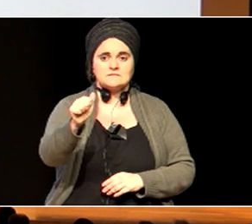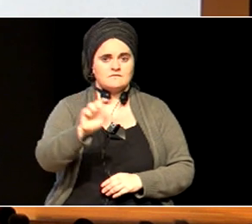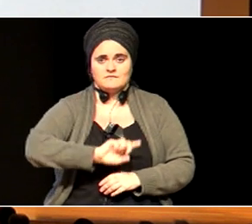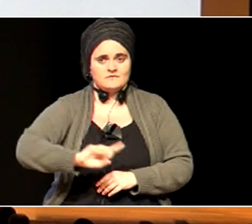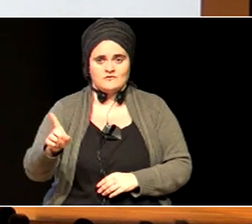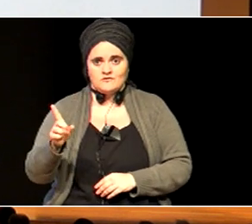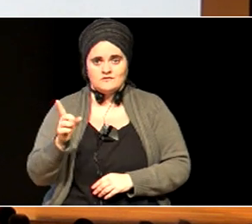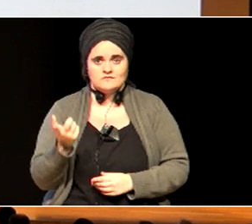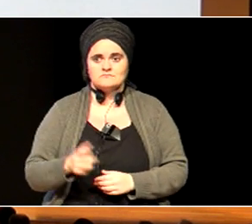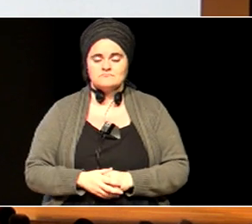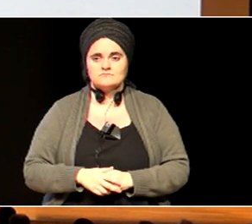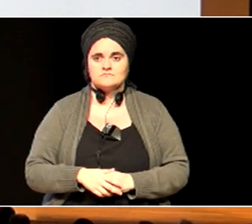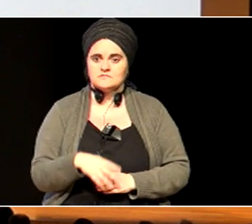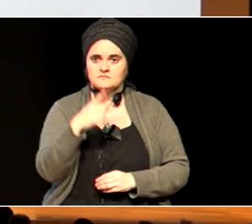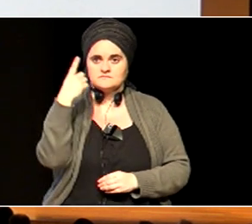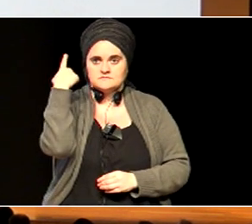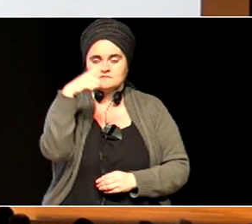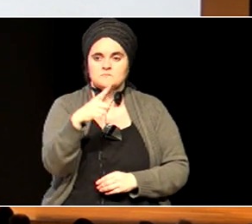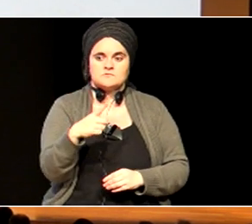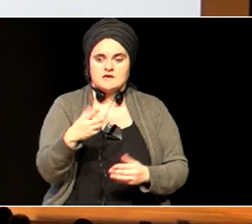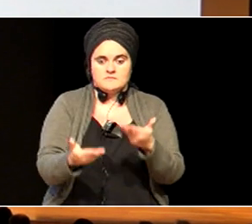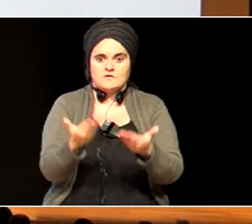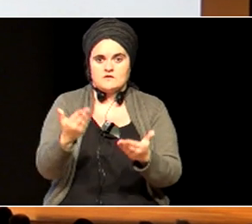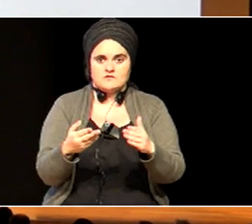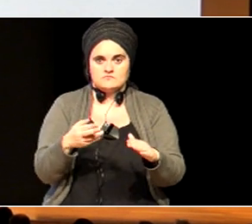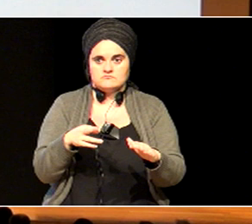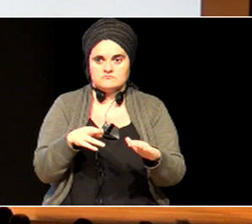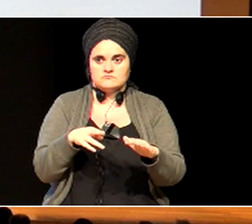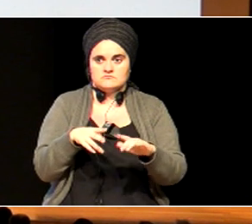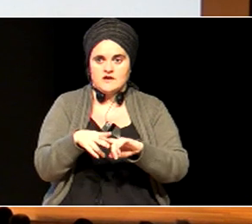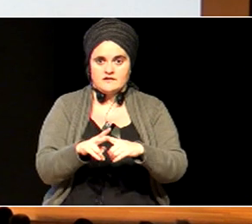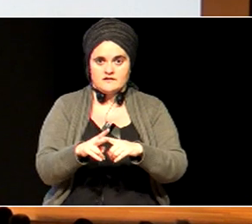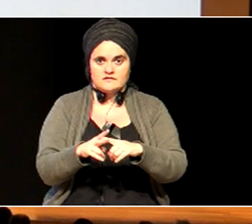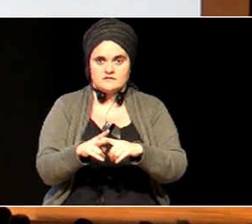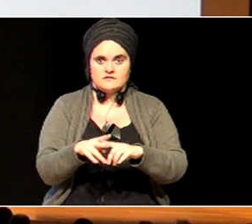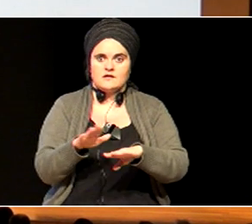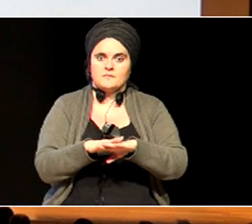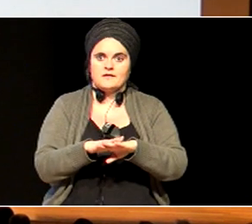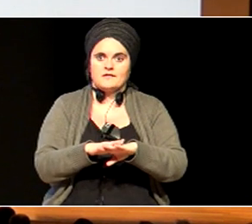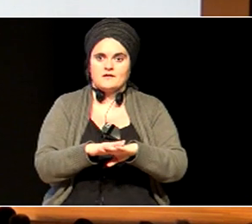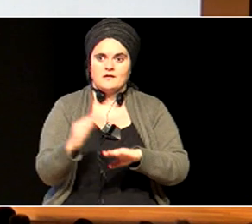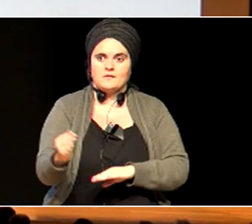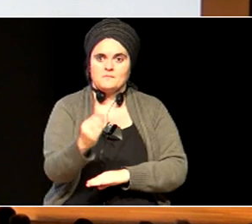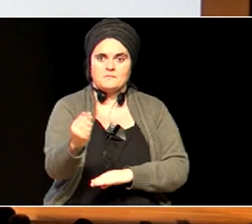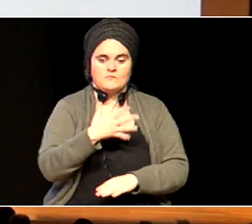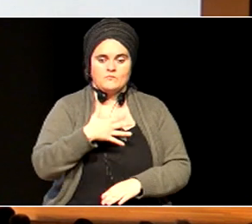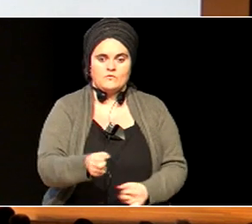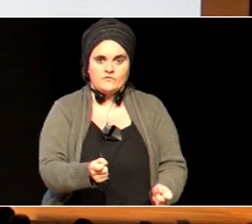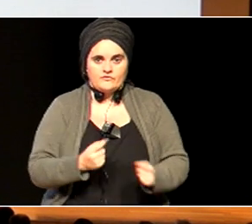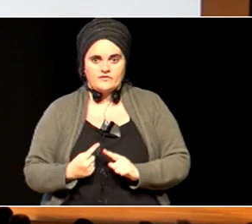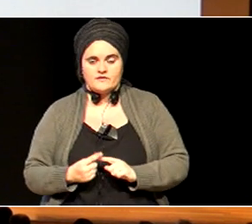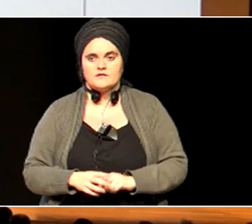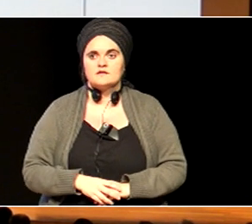evaluazioa, tresna bat, izan behar da, ba, obekuntzarako gero, eta gauzak,